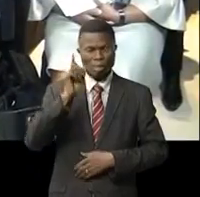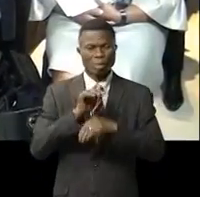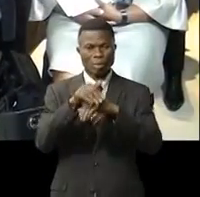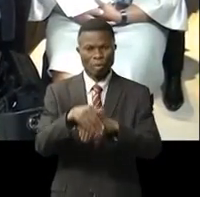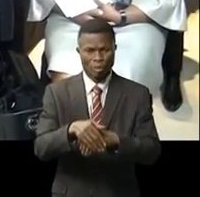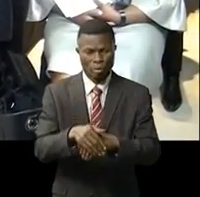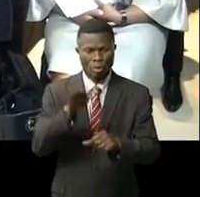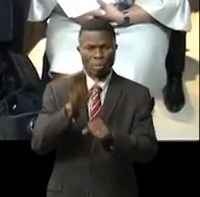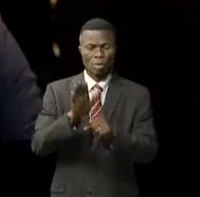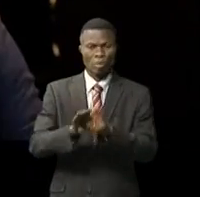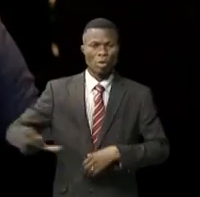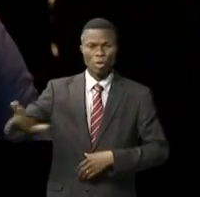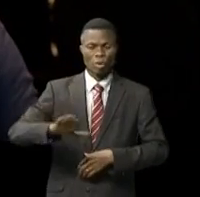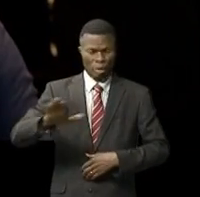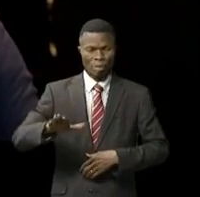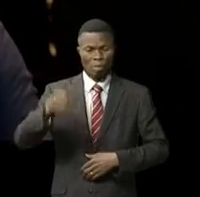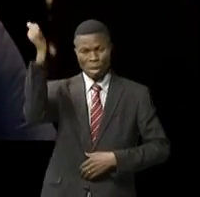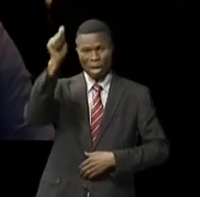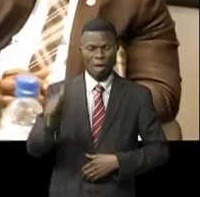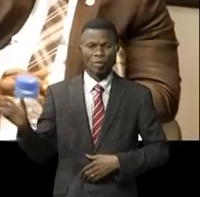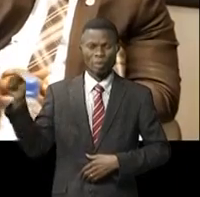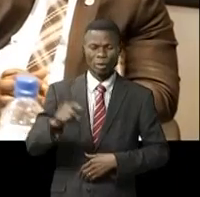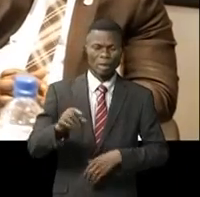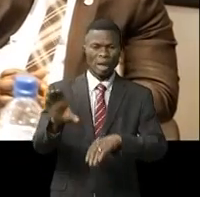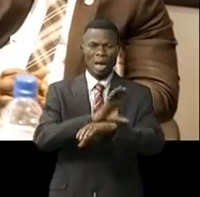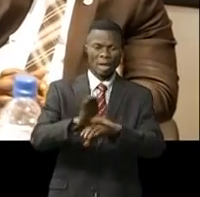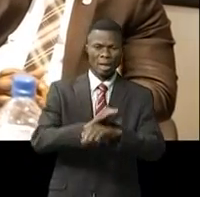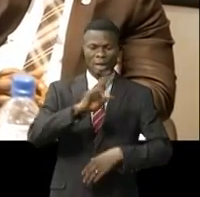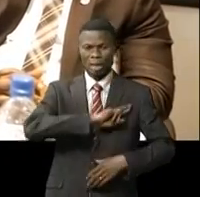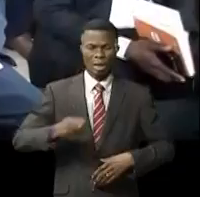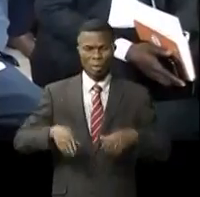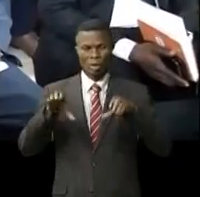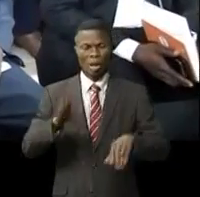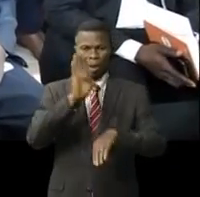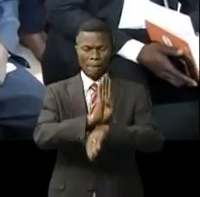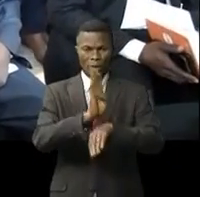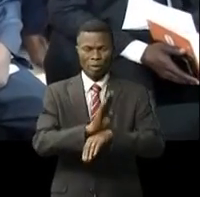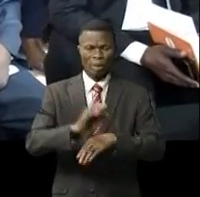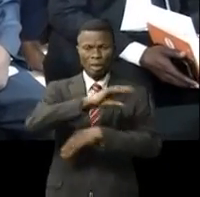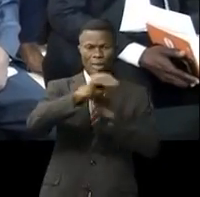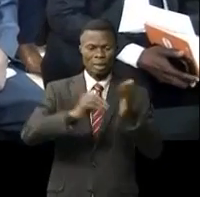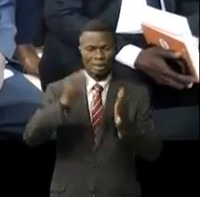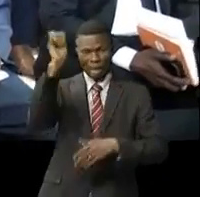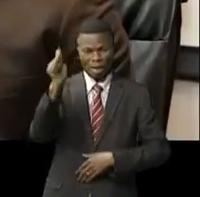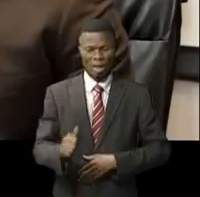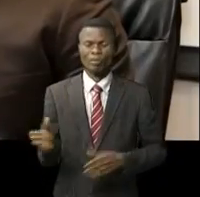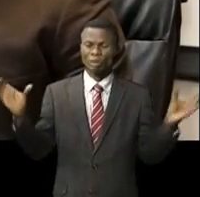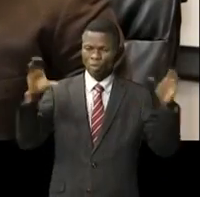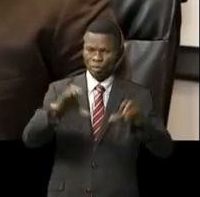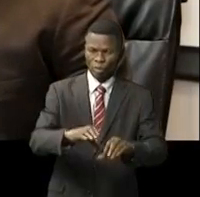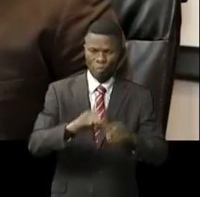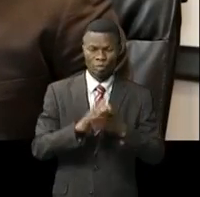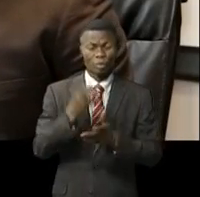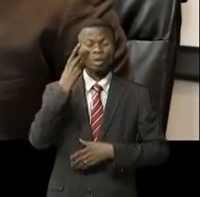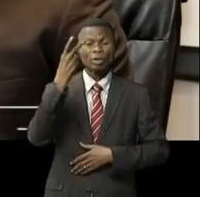de plusieurs pays de la sous-région telles que le Cameroun, la République du Congo, le Centre-Afrique et d'autres. La vision d